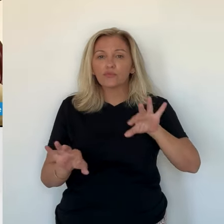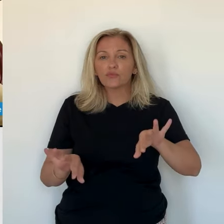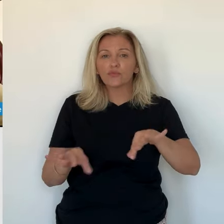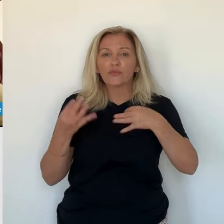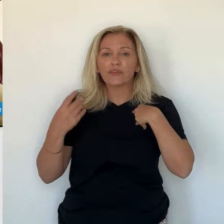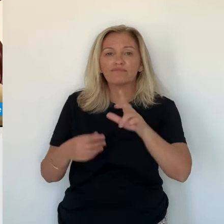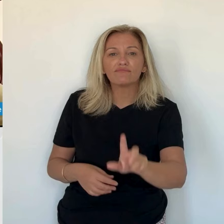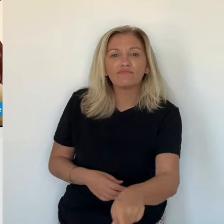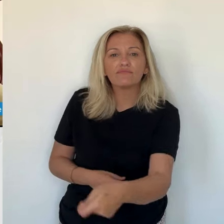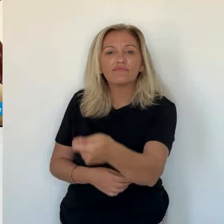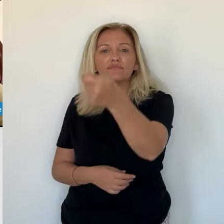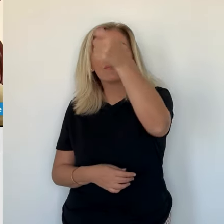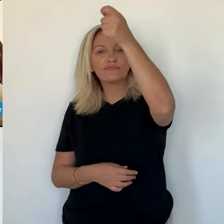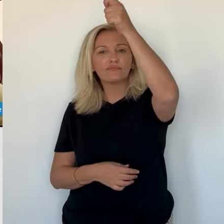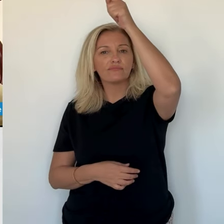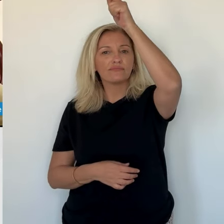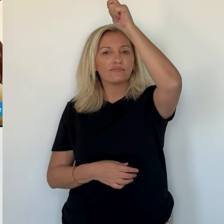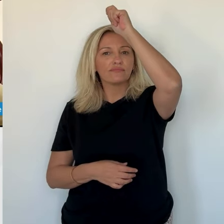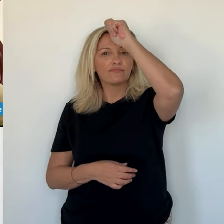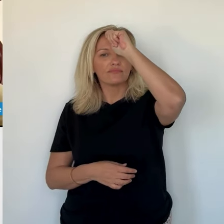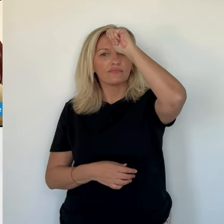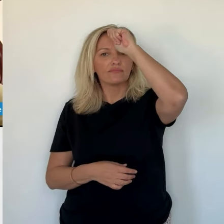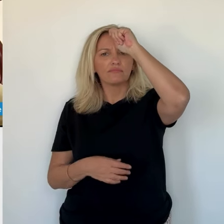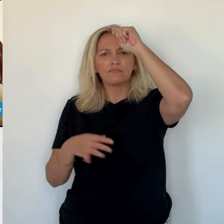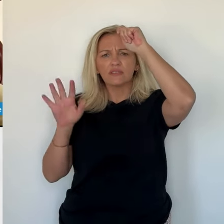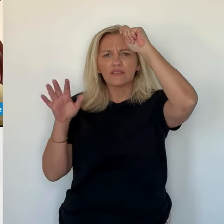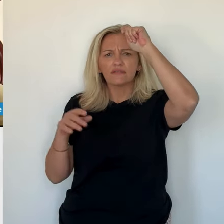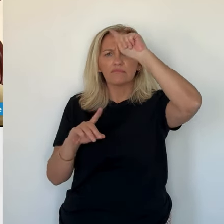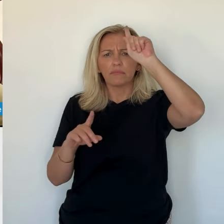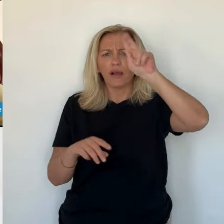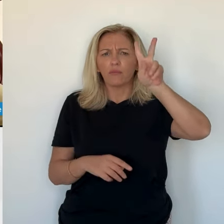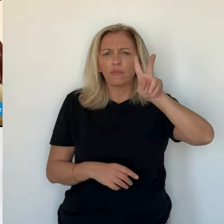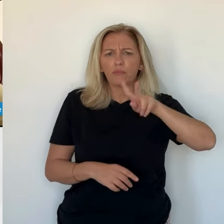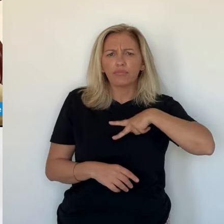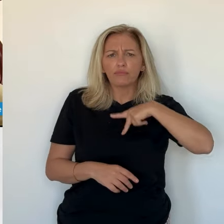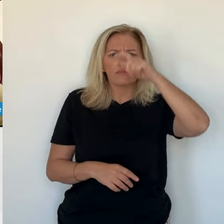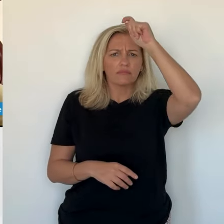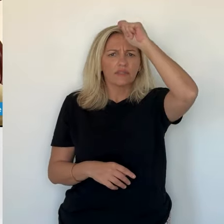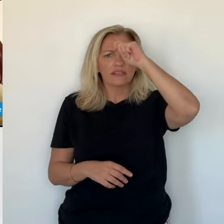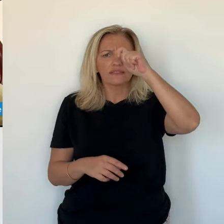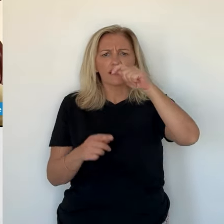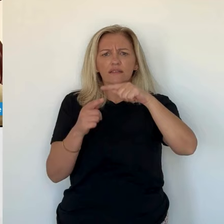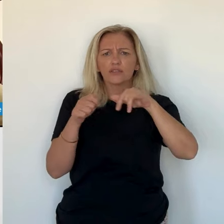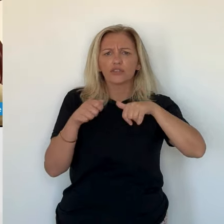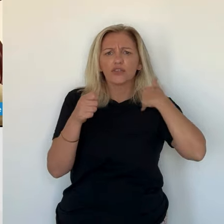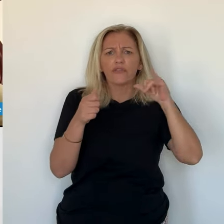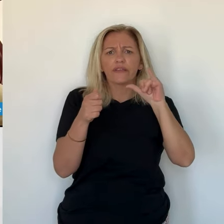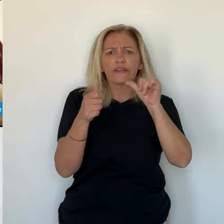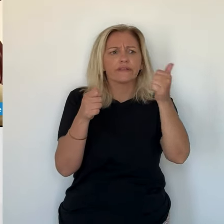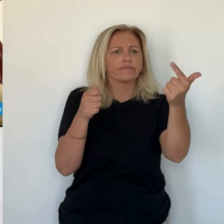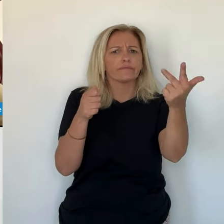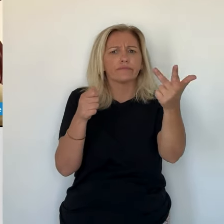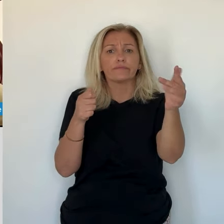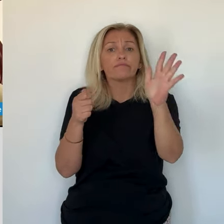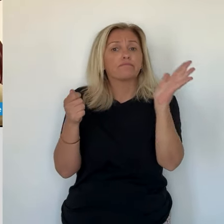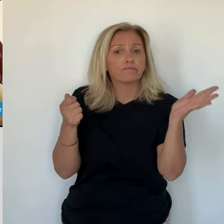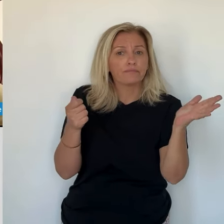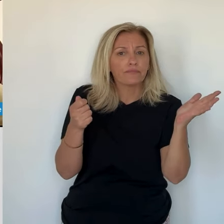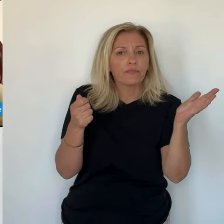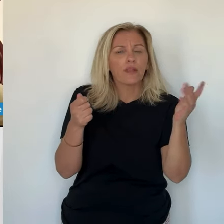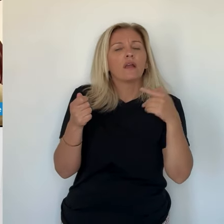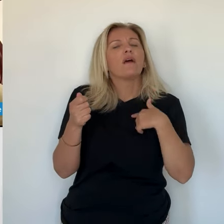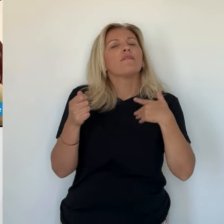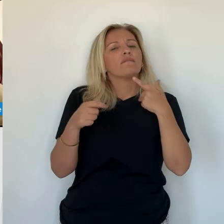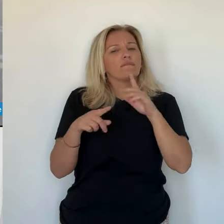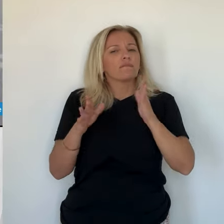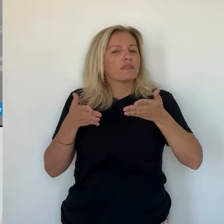Et je suis revenu sur le lieu de l'agression et je prends la casquette, la mets sur ma tête, dis « mais mince, ce n pas ma casquette ». Et là je me rends compte en fait que c'est